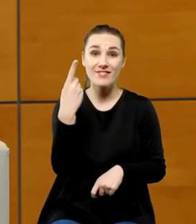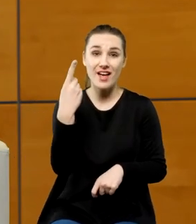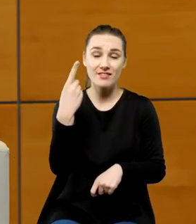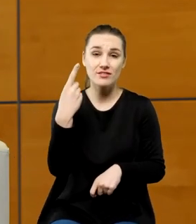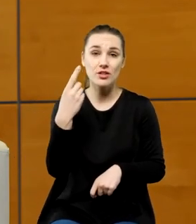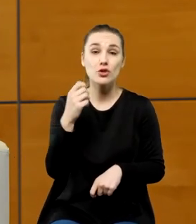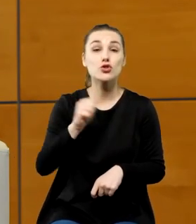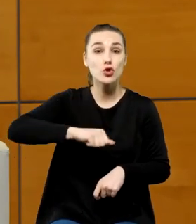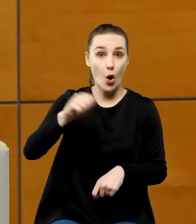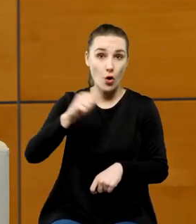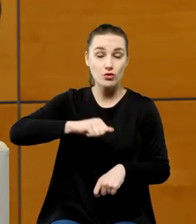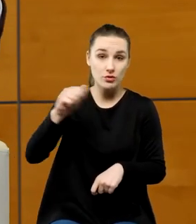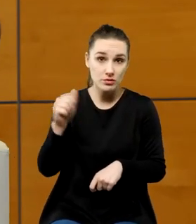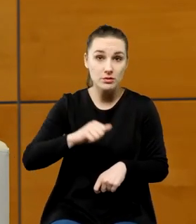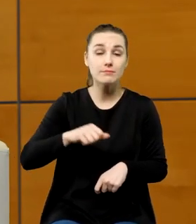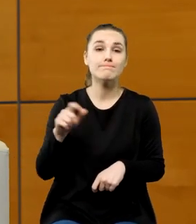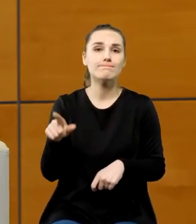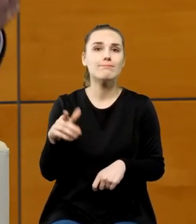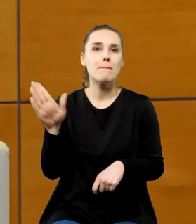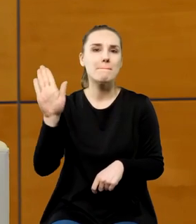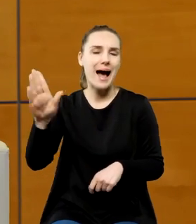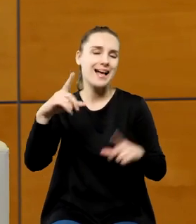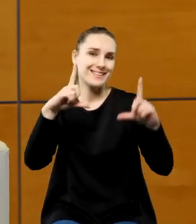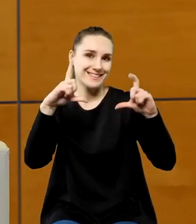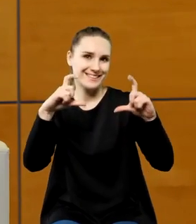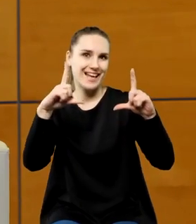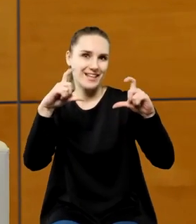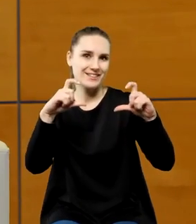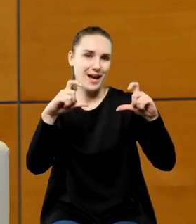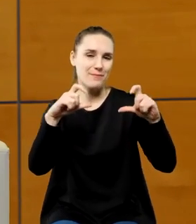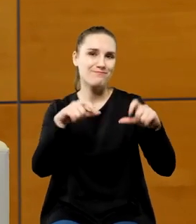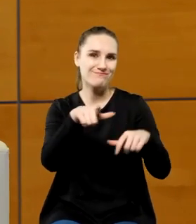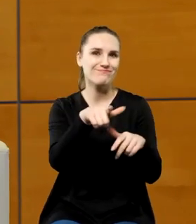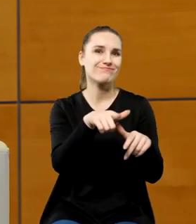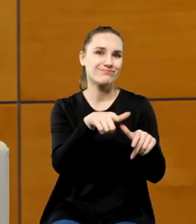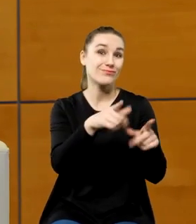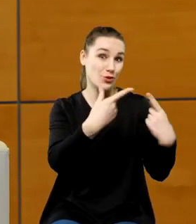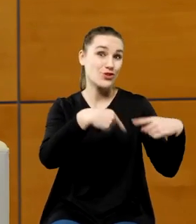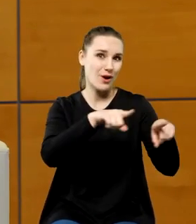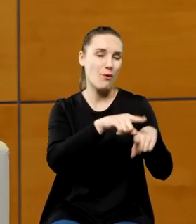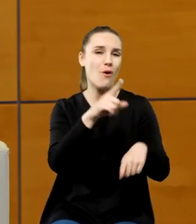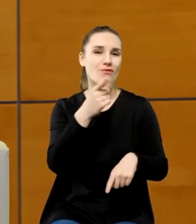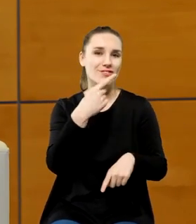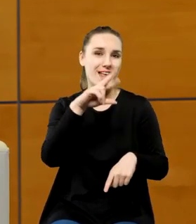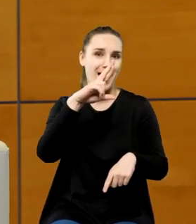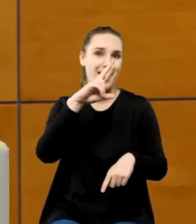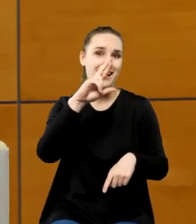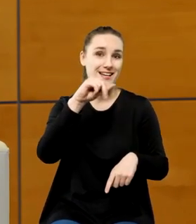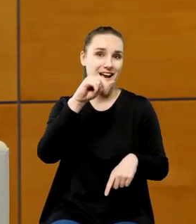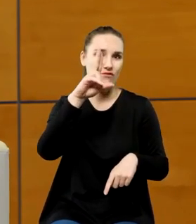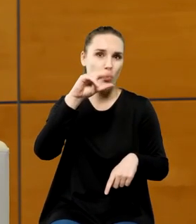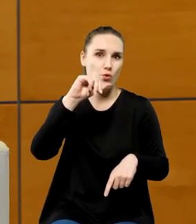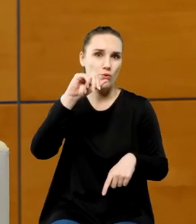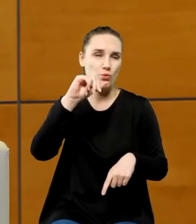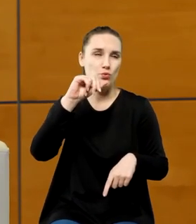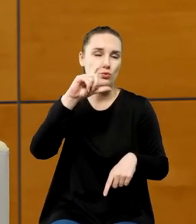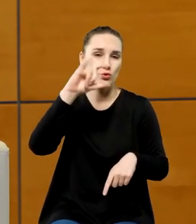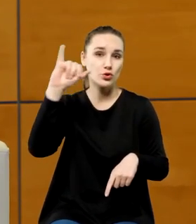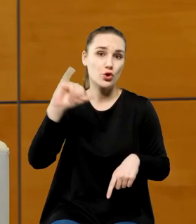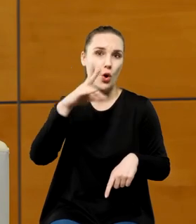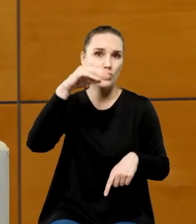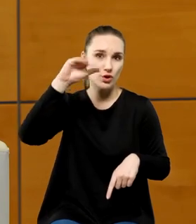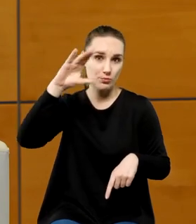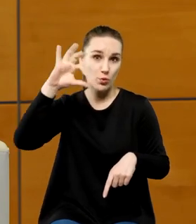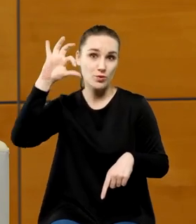miał zdjęcia de revolutionibus które było w bibliotece już nie pamiętam